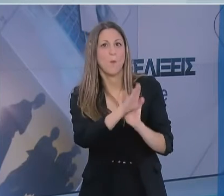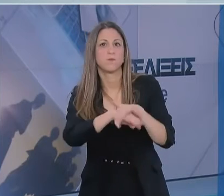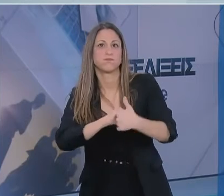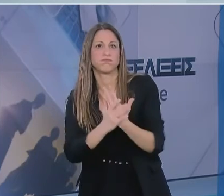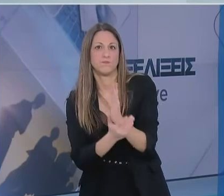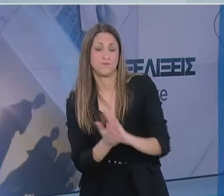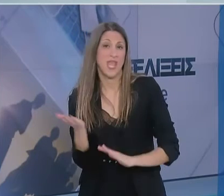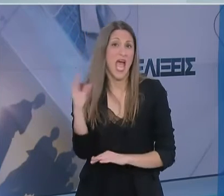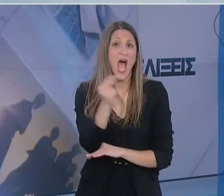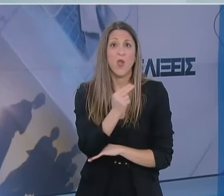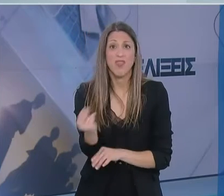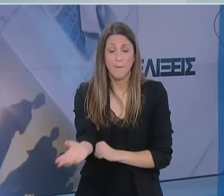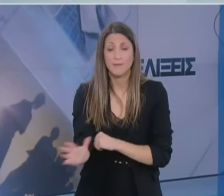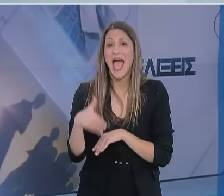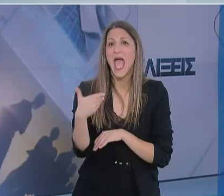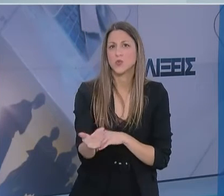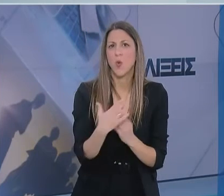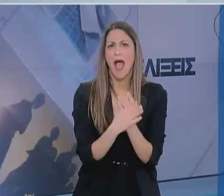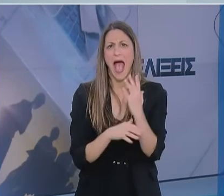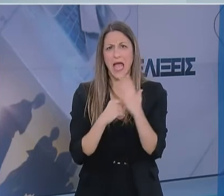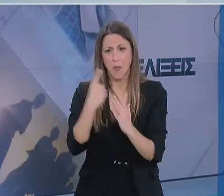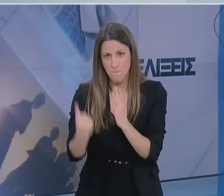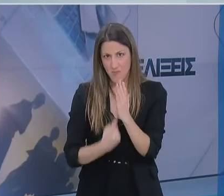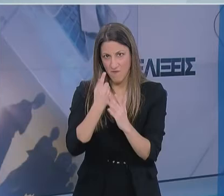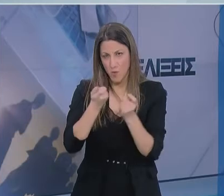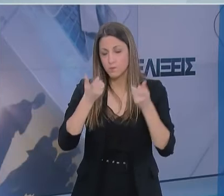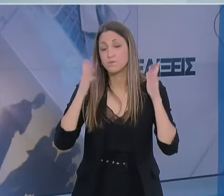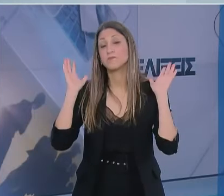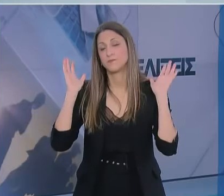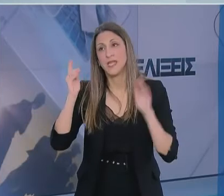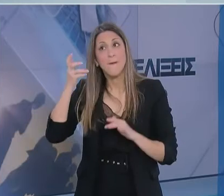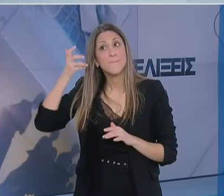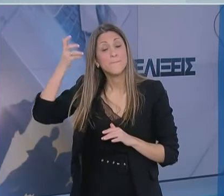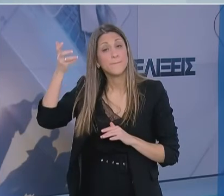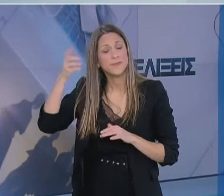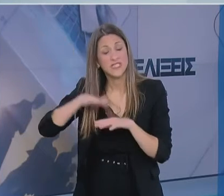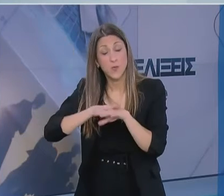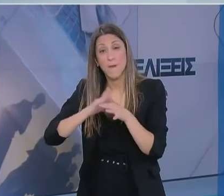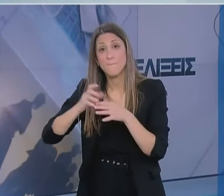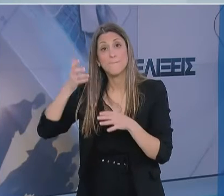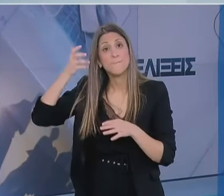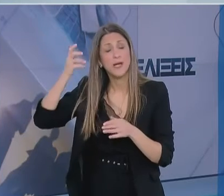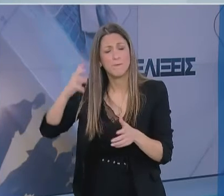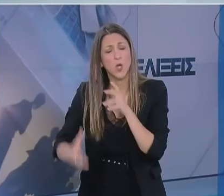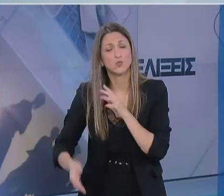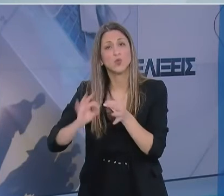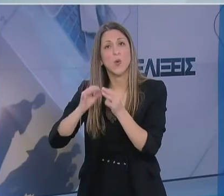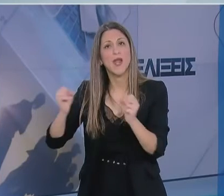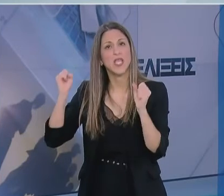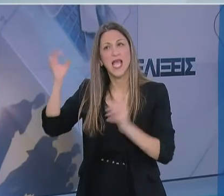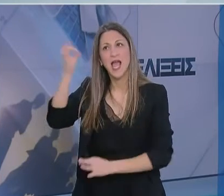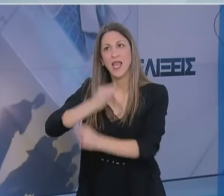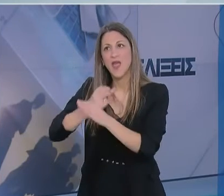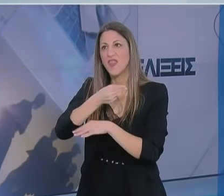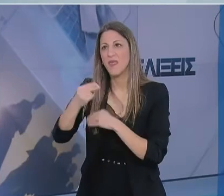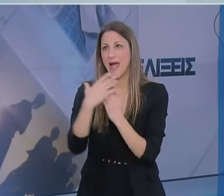φοράμε γάντια μιας χρήσης εξωτερικές μας δραστηριότητες. Ο Παγκόσμος Οργανισμός Υγείας δεν συστήνει τη χρήση γαντιών ως μέσου πρόληψης της